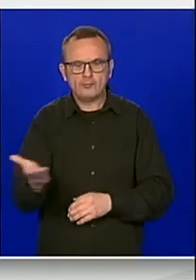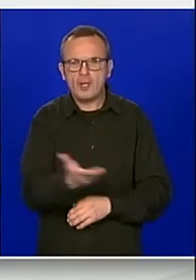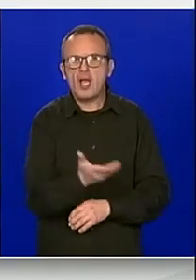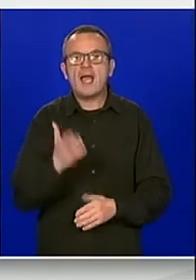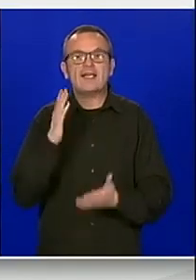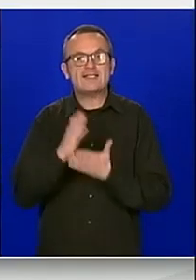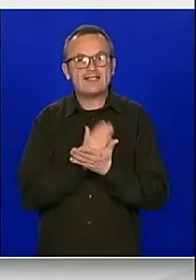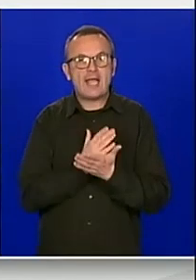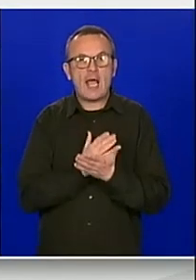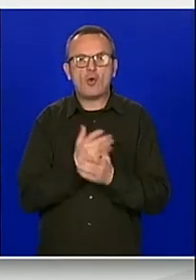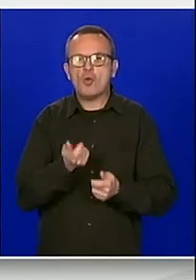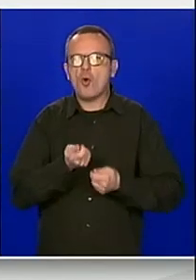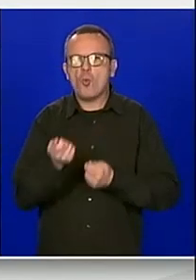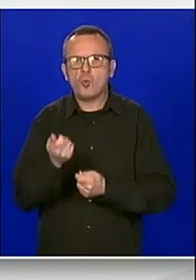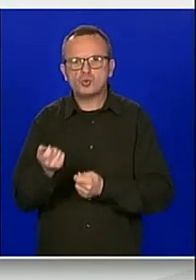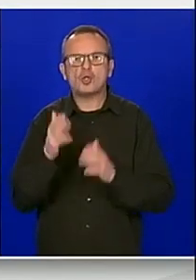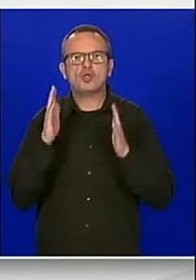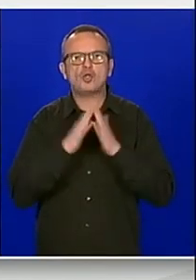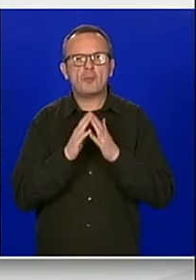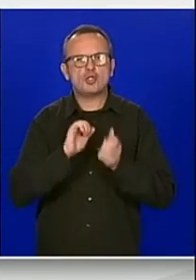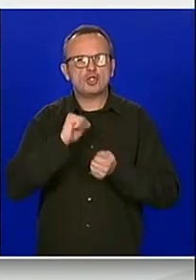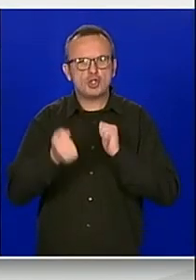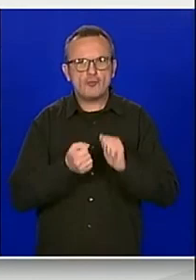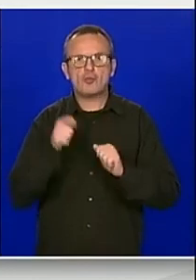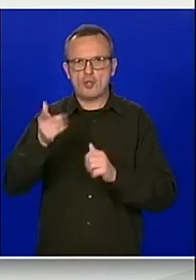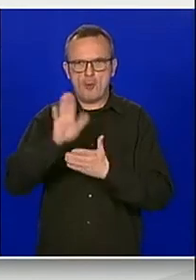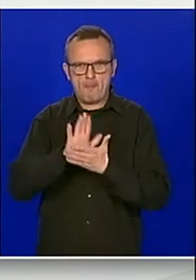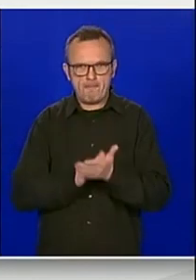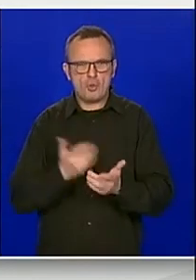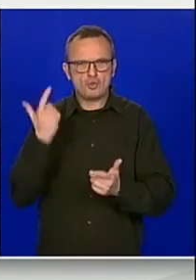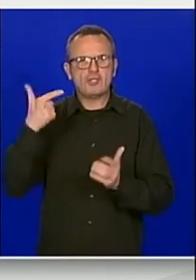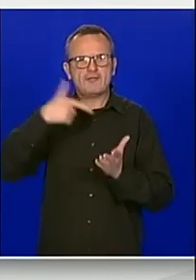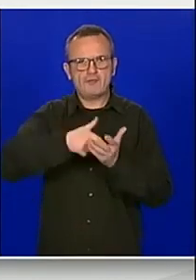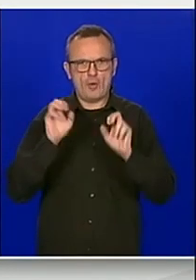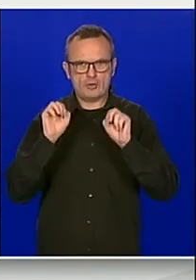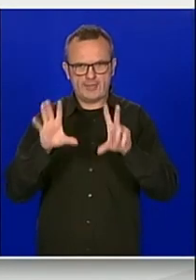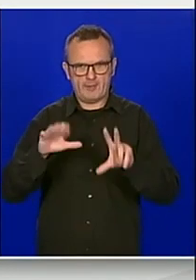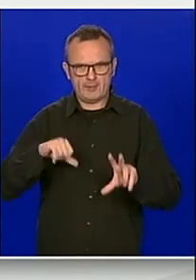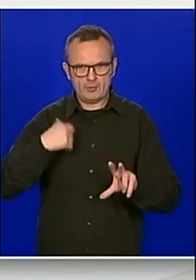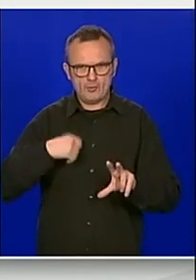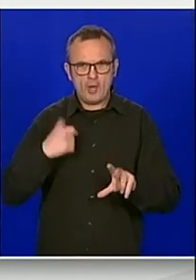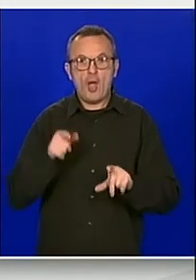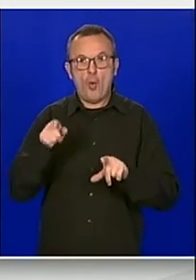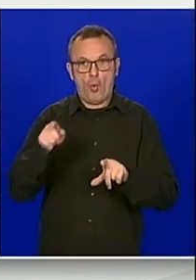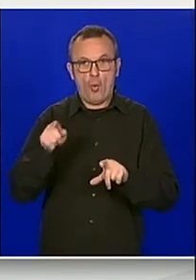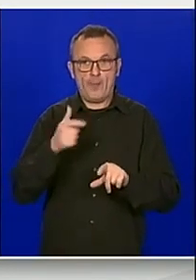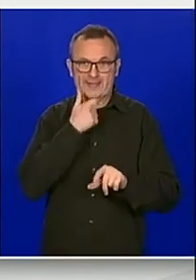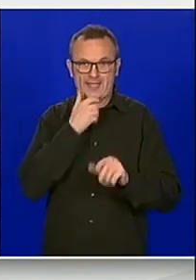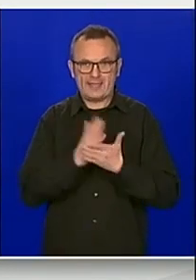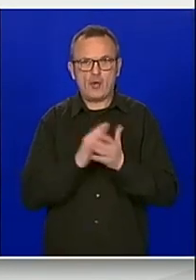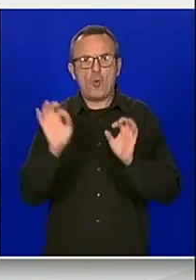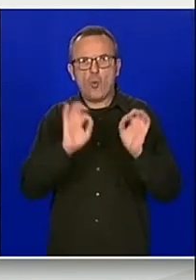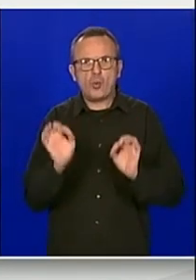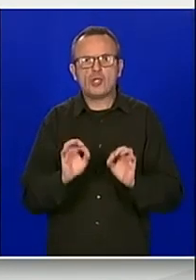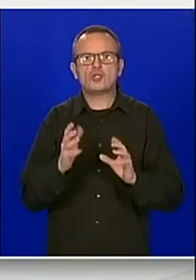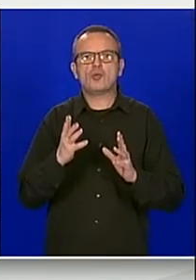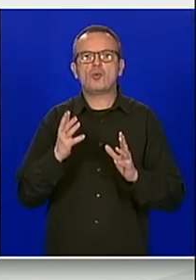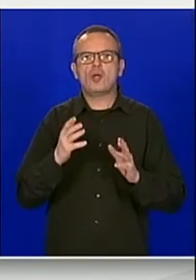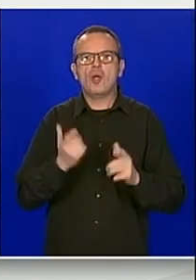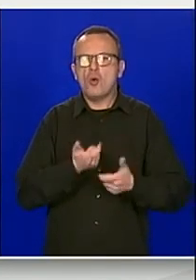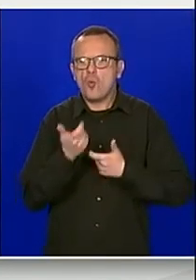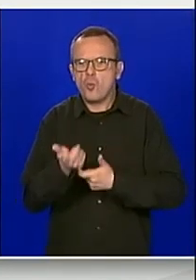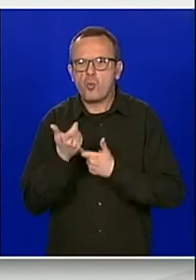domaćih životinja, koji je stupio na snagu 2018. godine, uređuje se uzgoj domaćih životinja,